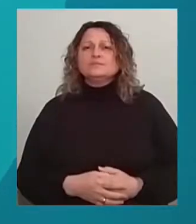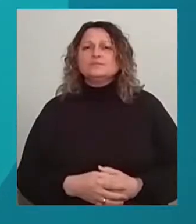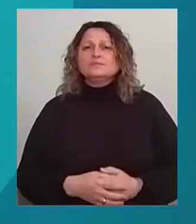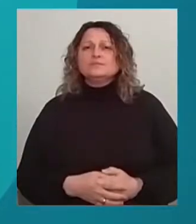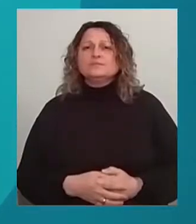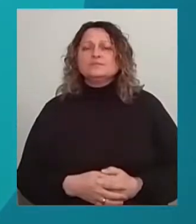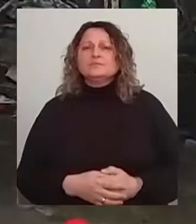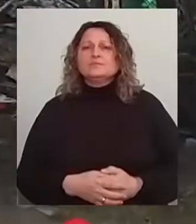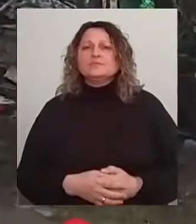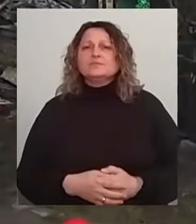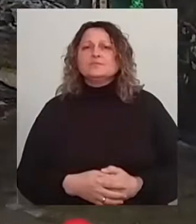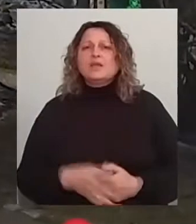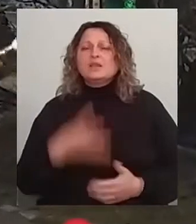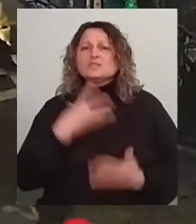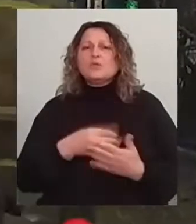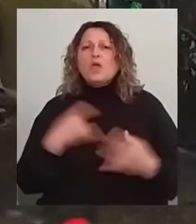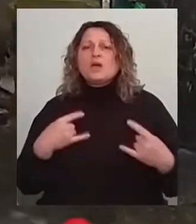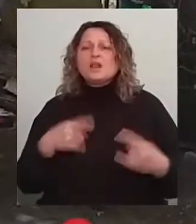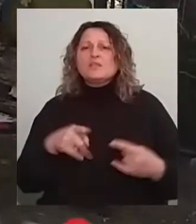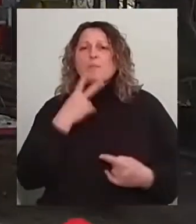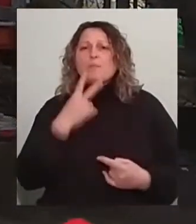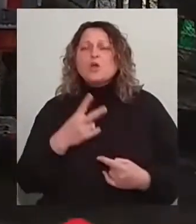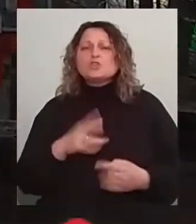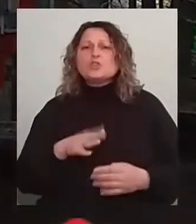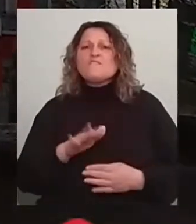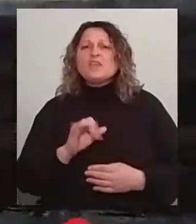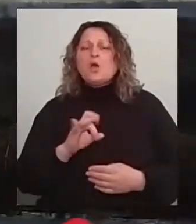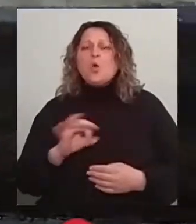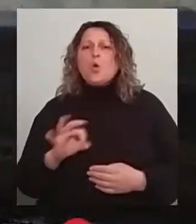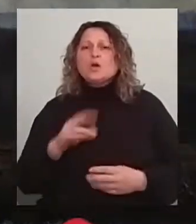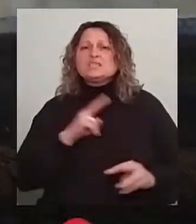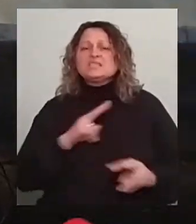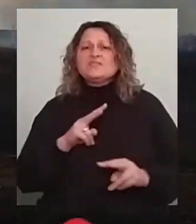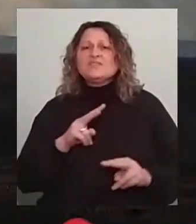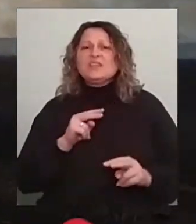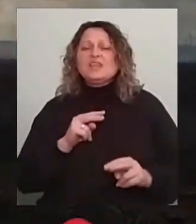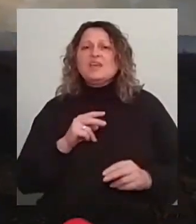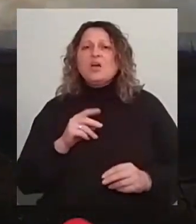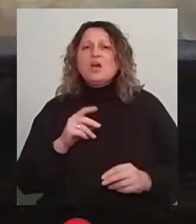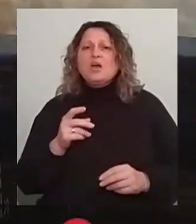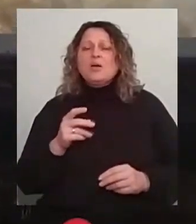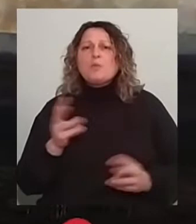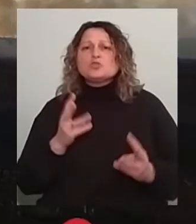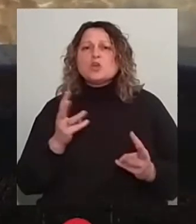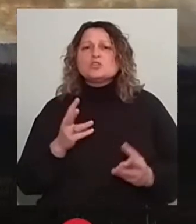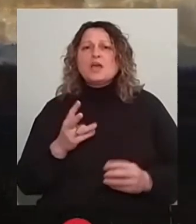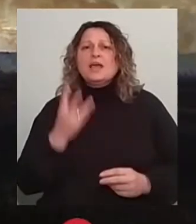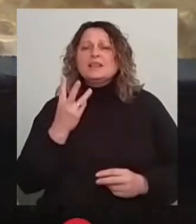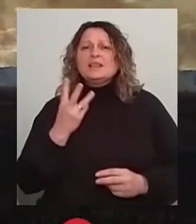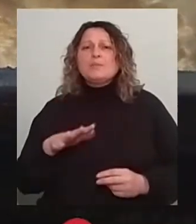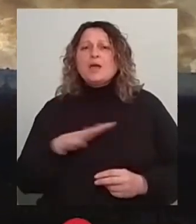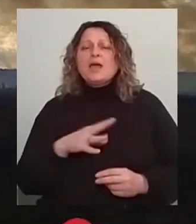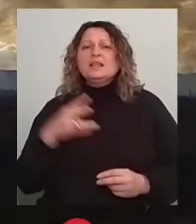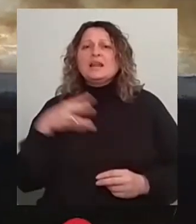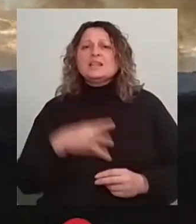На своїх екранах ви бачите відео свідків пожежі. Це три окремі осередки загоряння загальною площою 3000